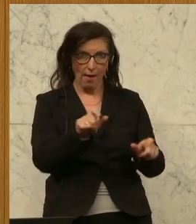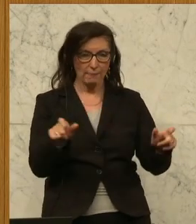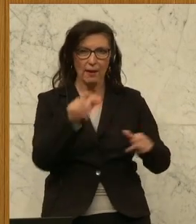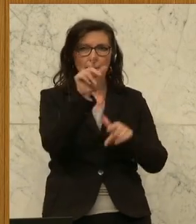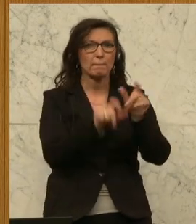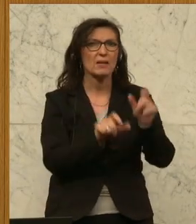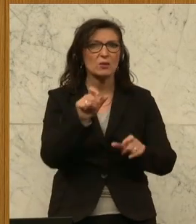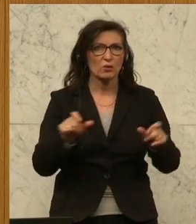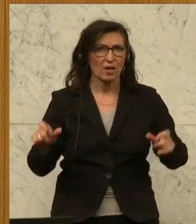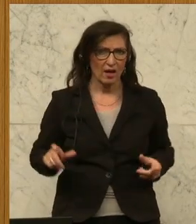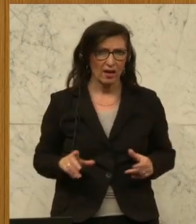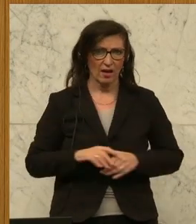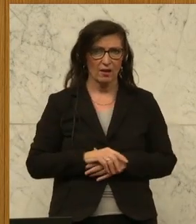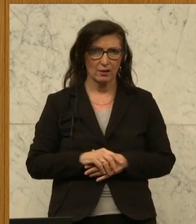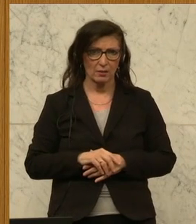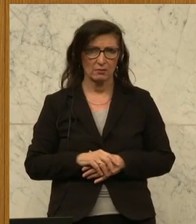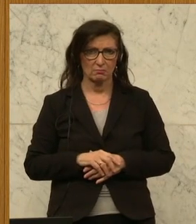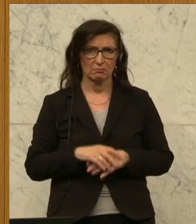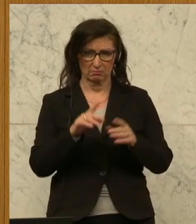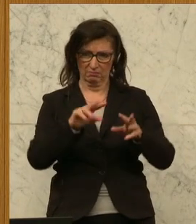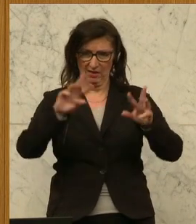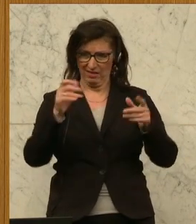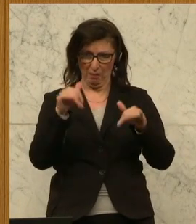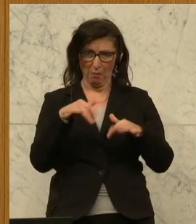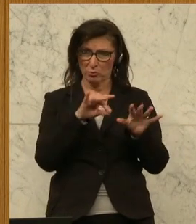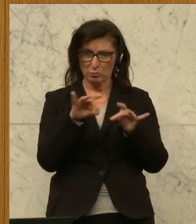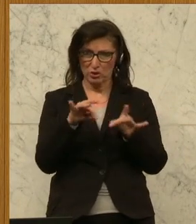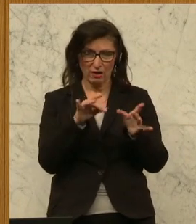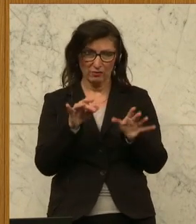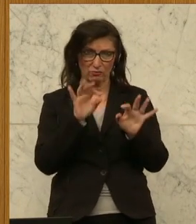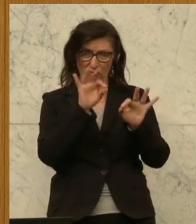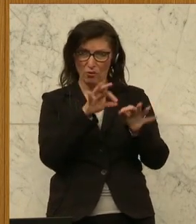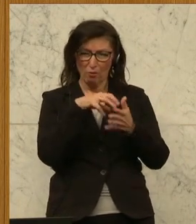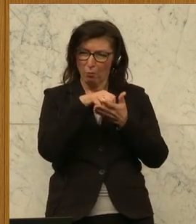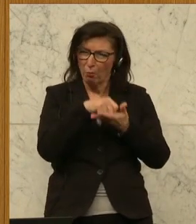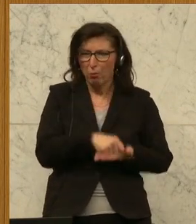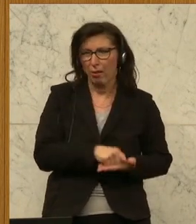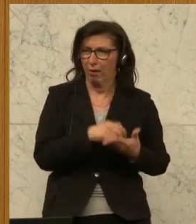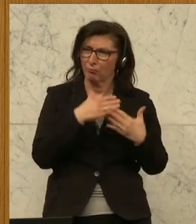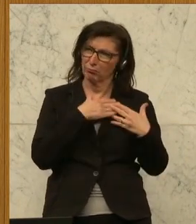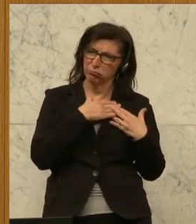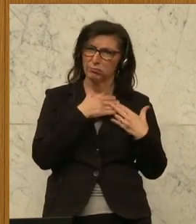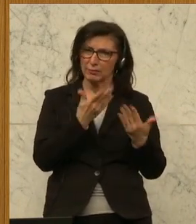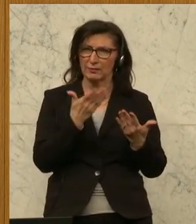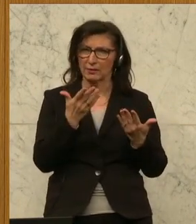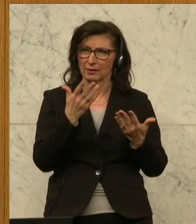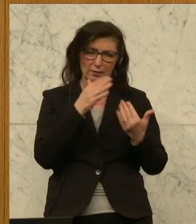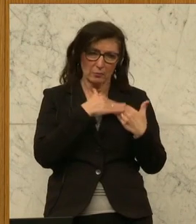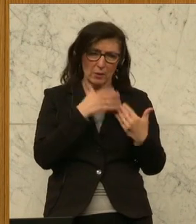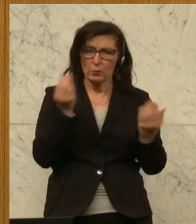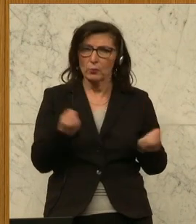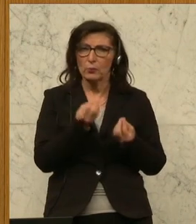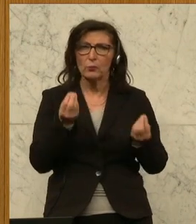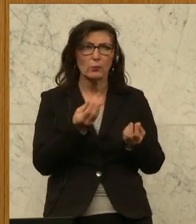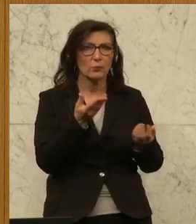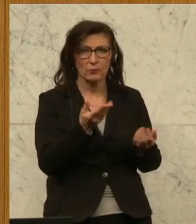Personal, die sich damit auseinandersetzen müssen, natürlich eine große Belastung ist, eine Belastung auch deswegen ist, weil wir